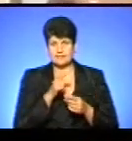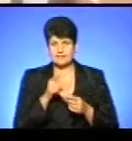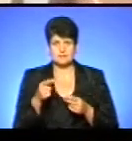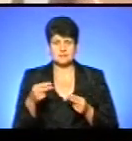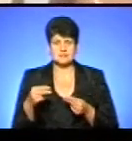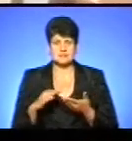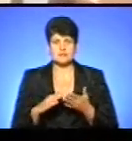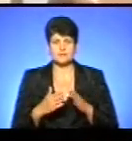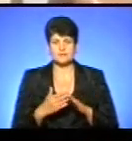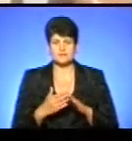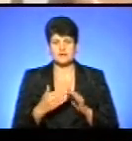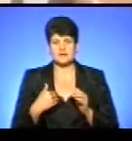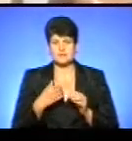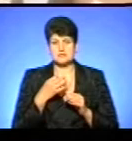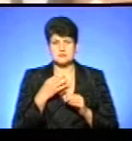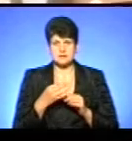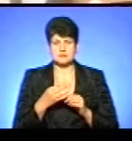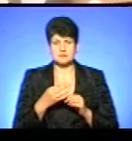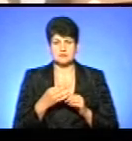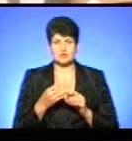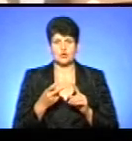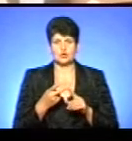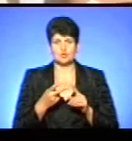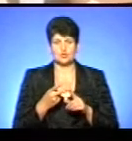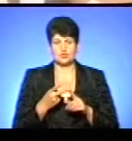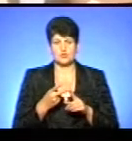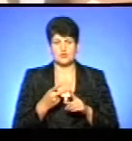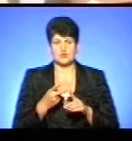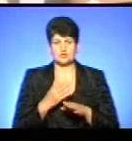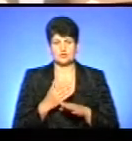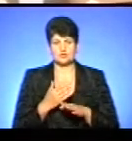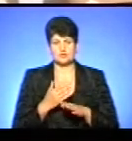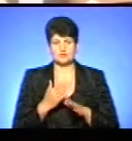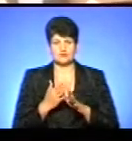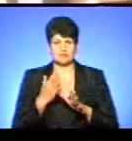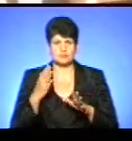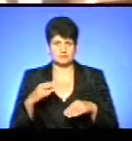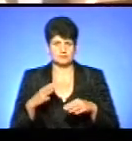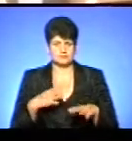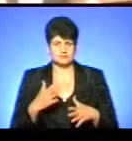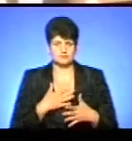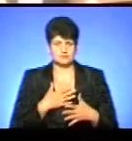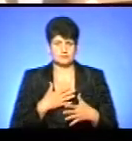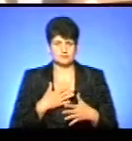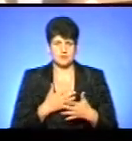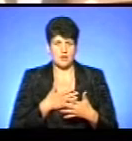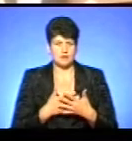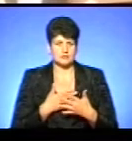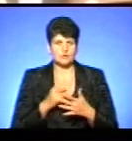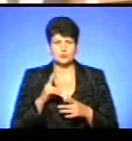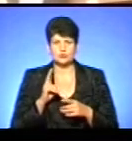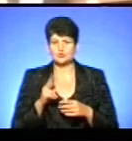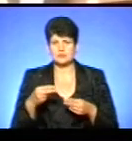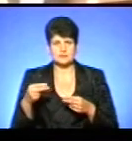декларацій. Якщо, я би сказала, йде друга хвиля пожвавлення, заключення декларації. Тому що люди ті, що ще не